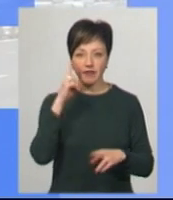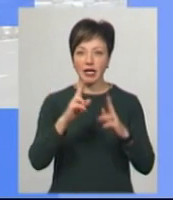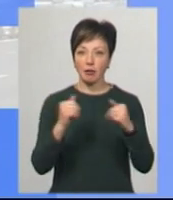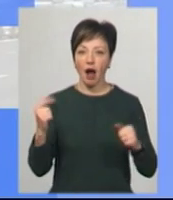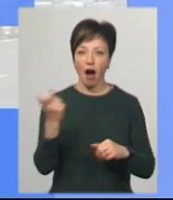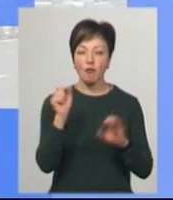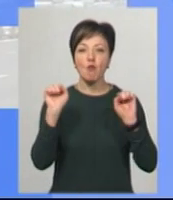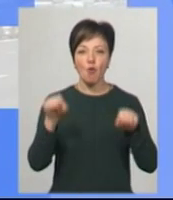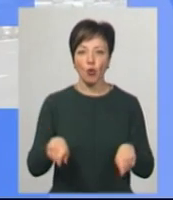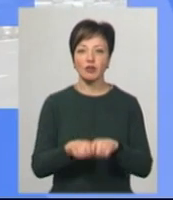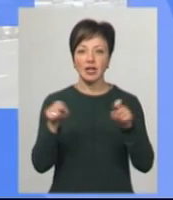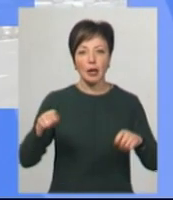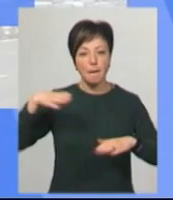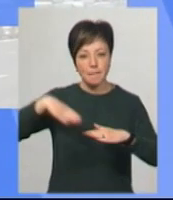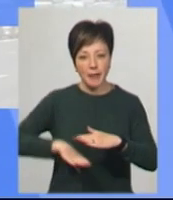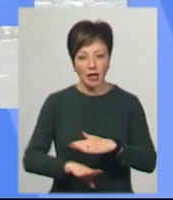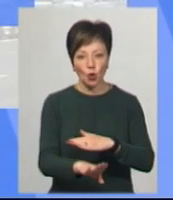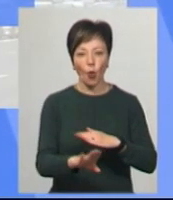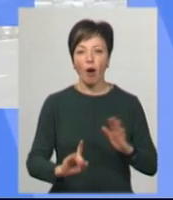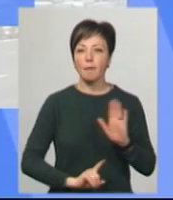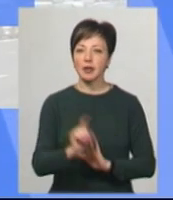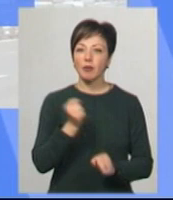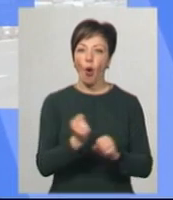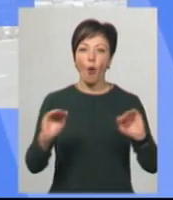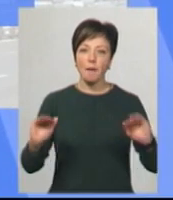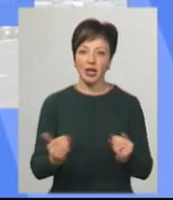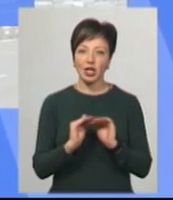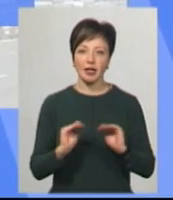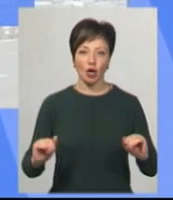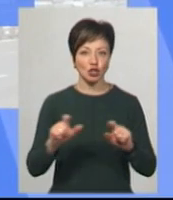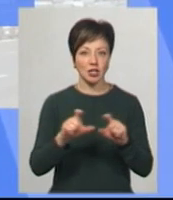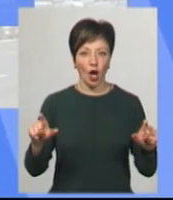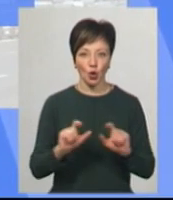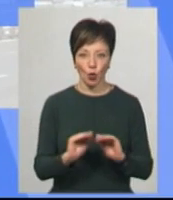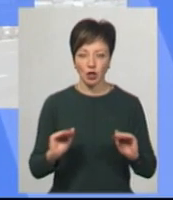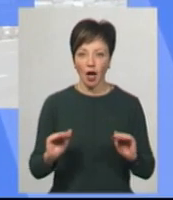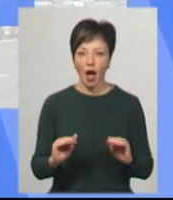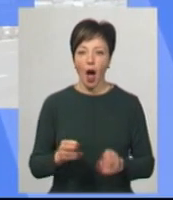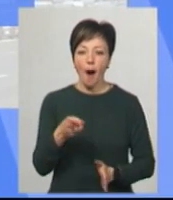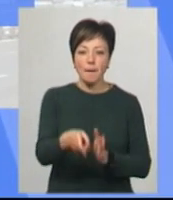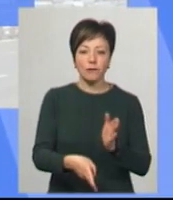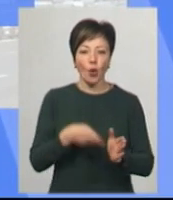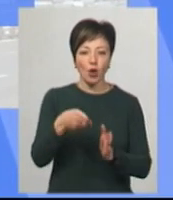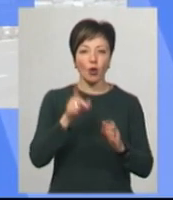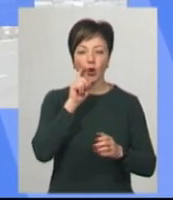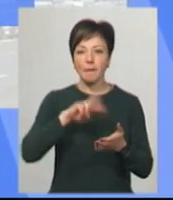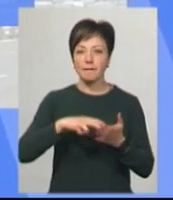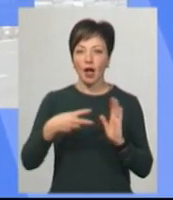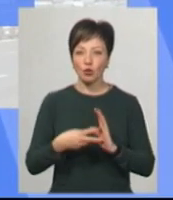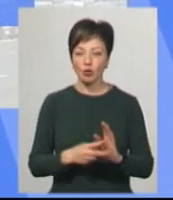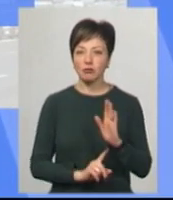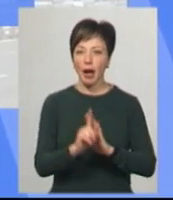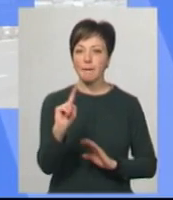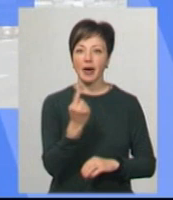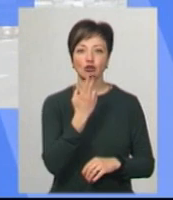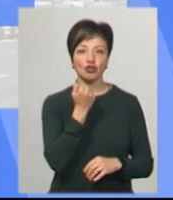та Харкові можуть відкрити метро та запрацюють з обмеженнями дитячі садочки. Потяги Україною в Кабміні планують пустити з